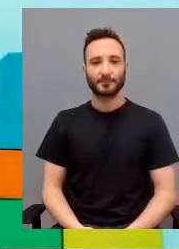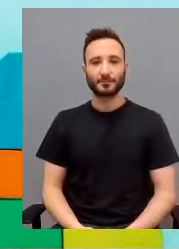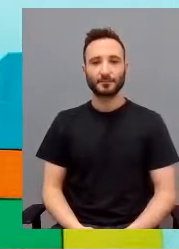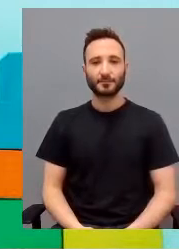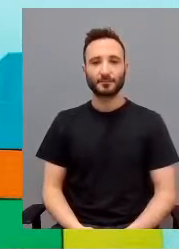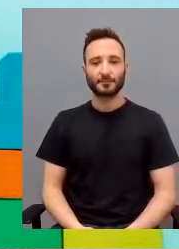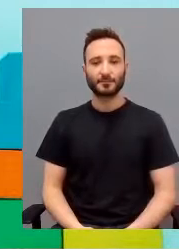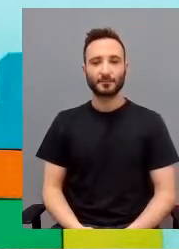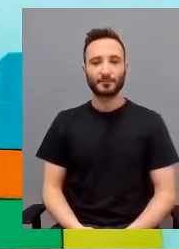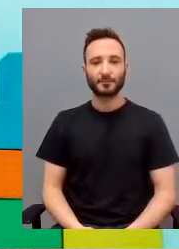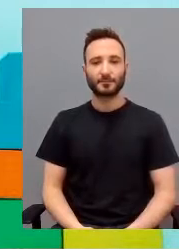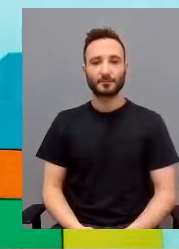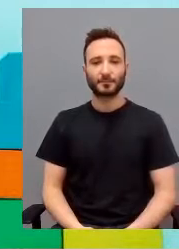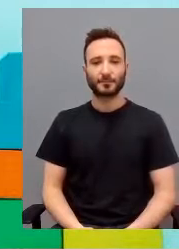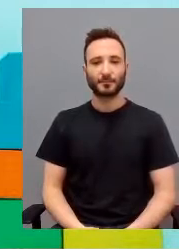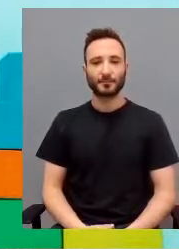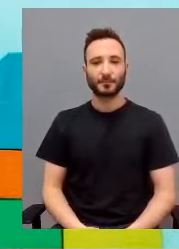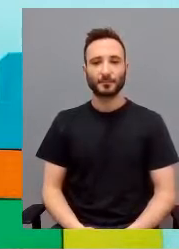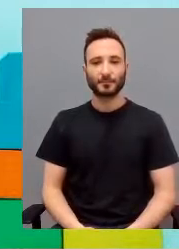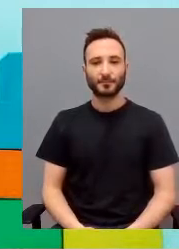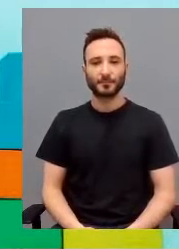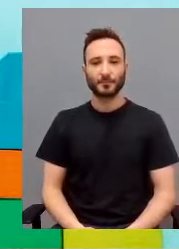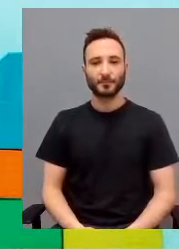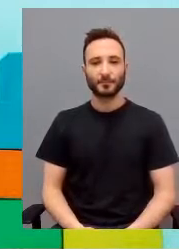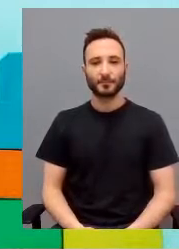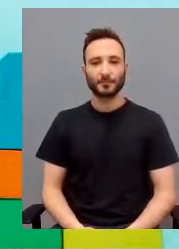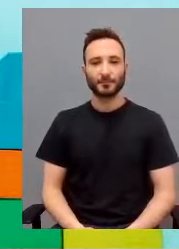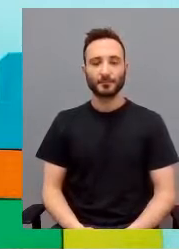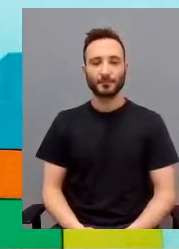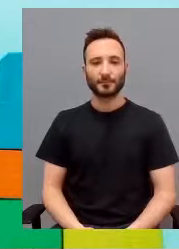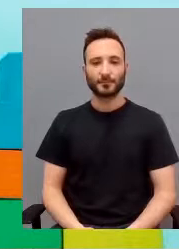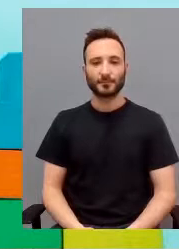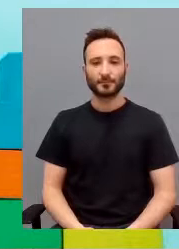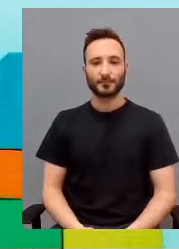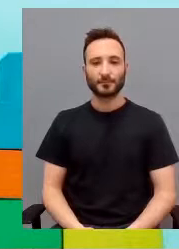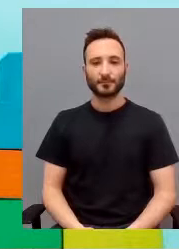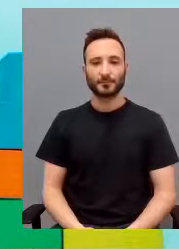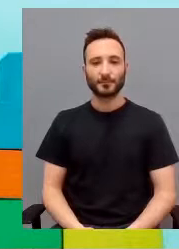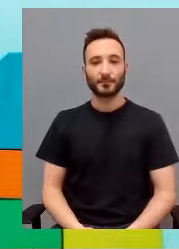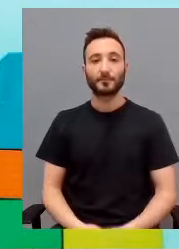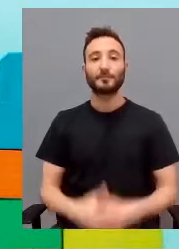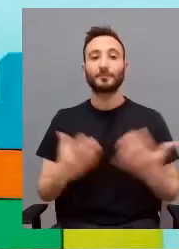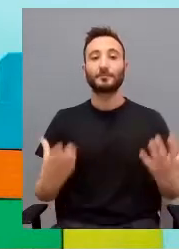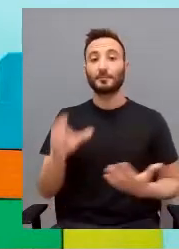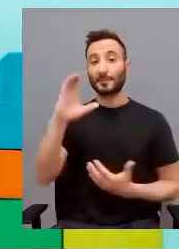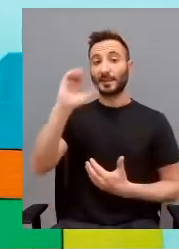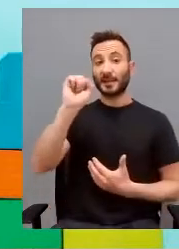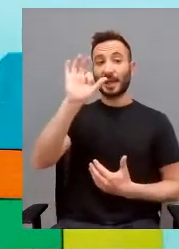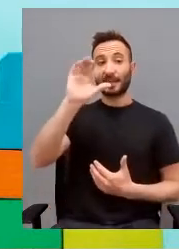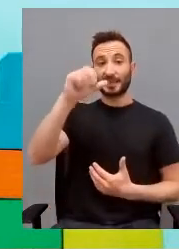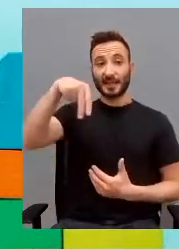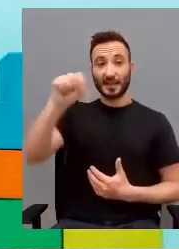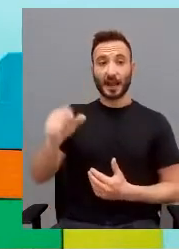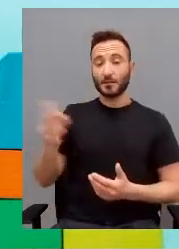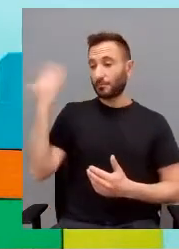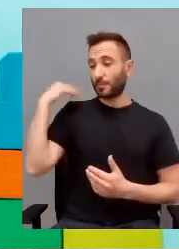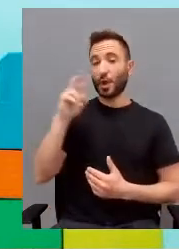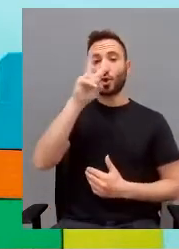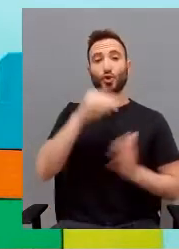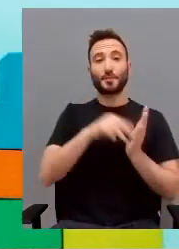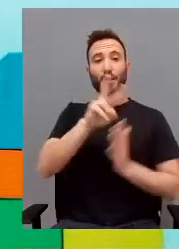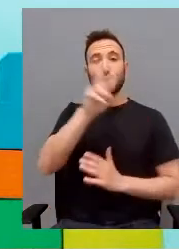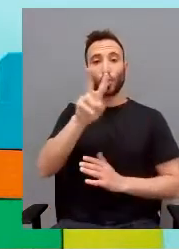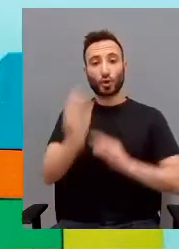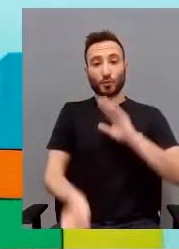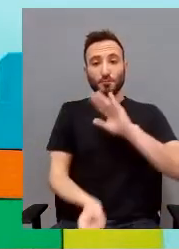'esempio delle farm community francesi e tedesche. Cascina Rossago nasce nel 2002 come struttura pilota in